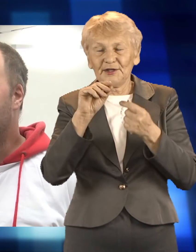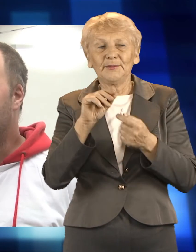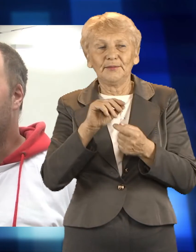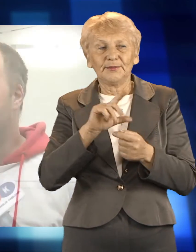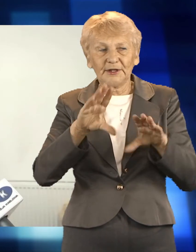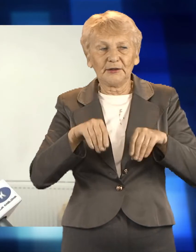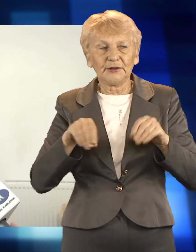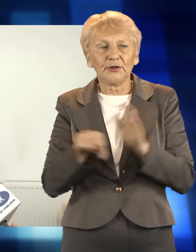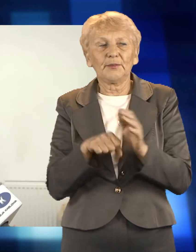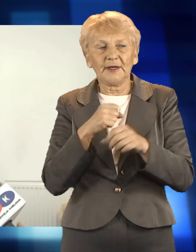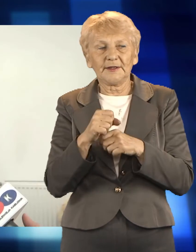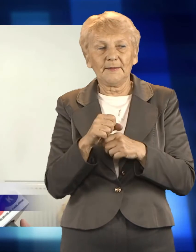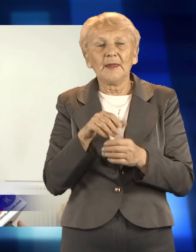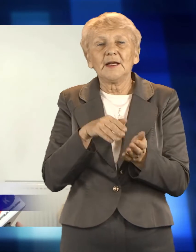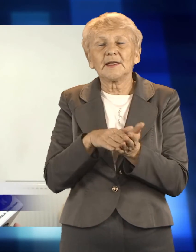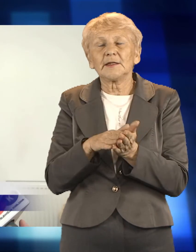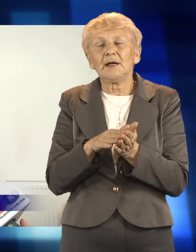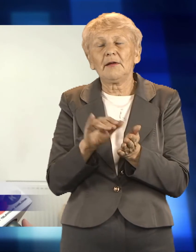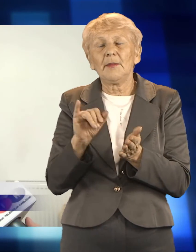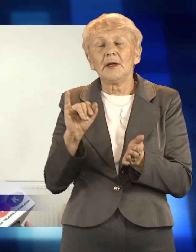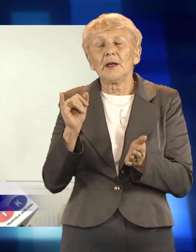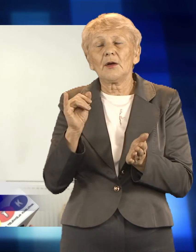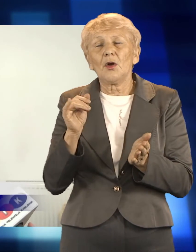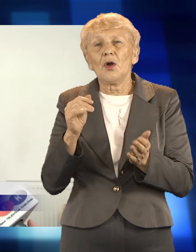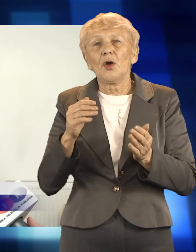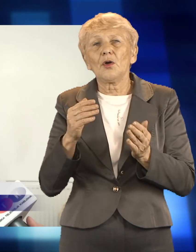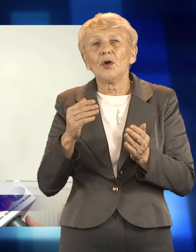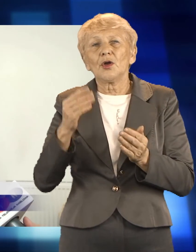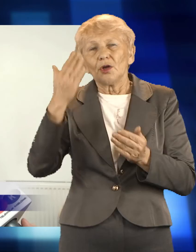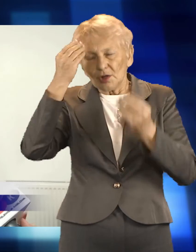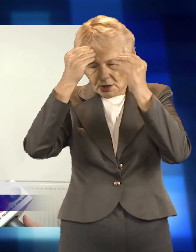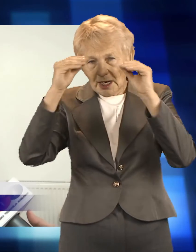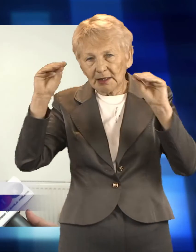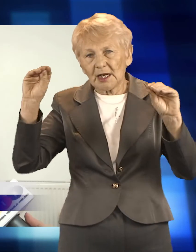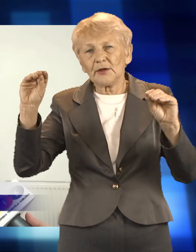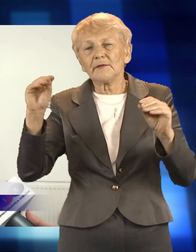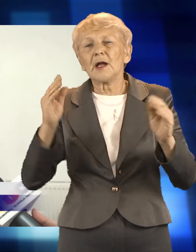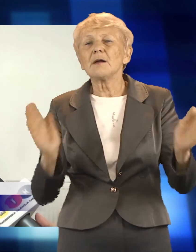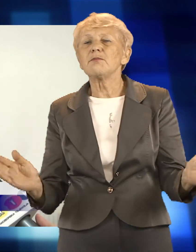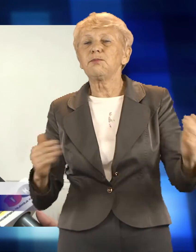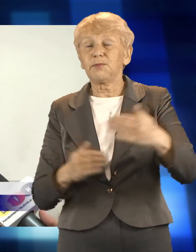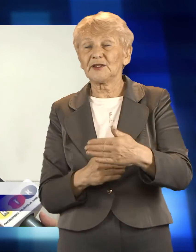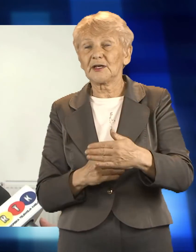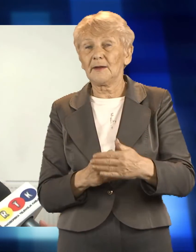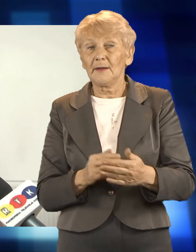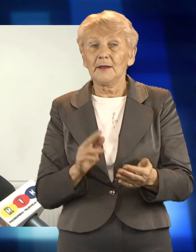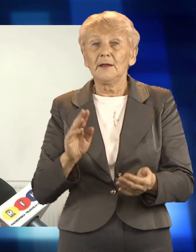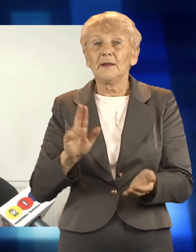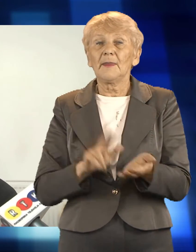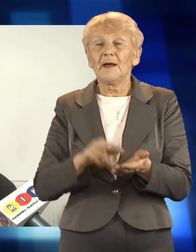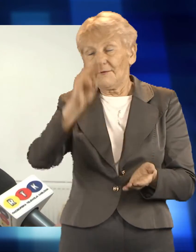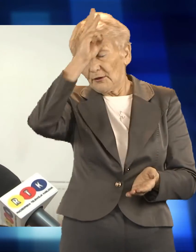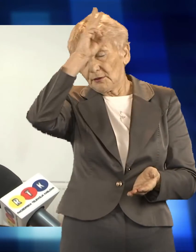nadzieję, że się udało. Ja zaczynałam od szlachetnej paczki jako wolontariusz i później tak spędzałam dużo czasu z Tomkiem,